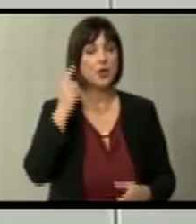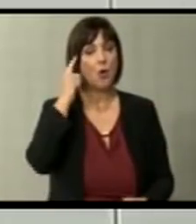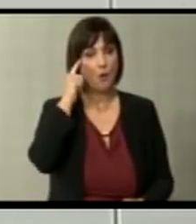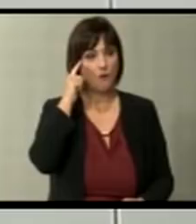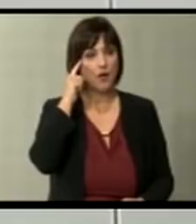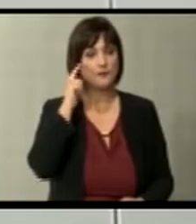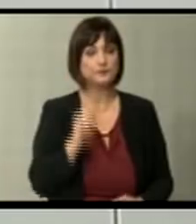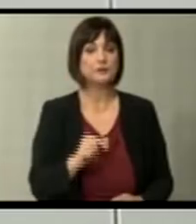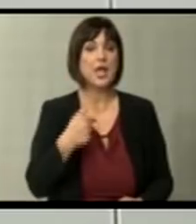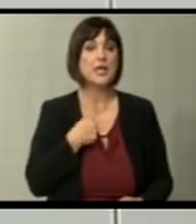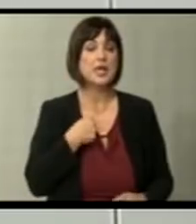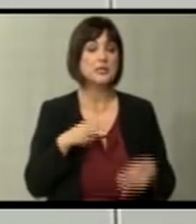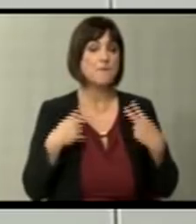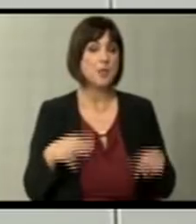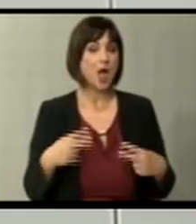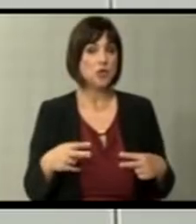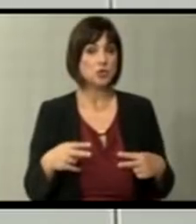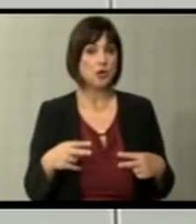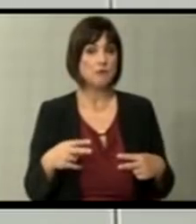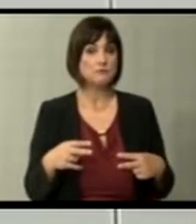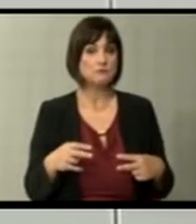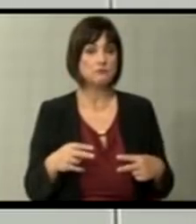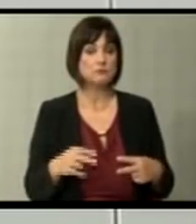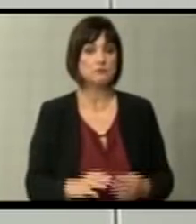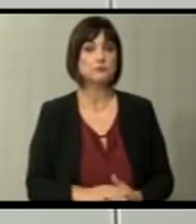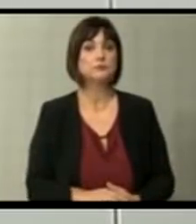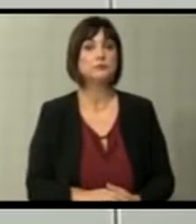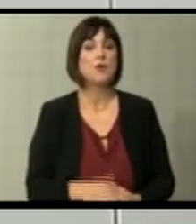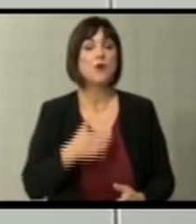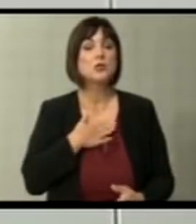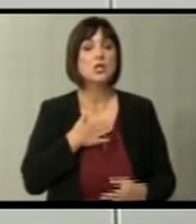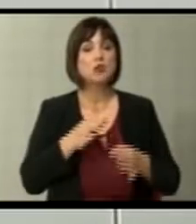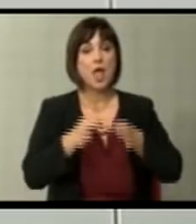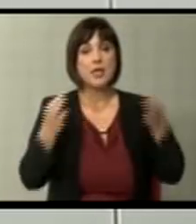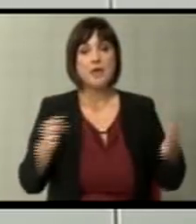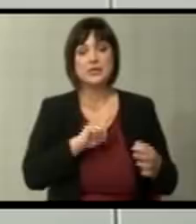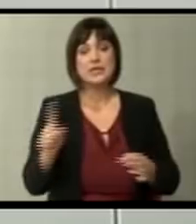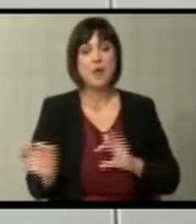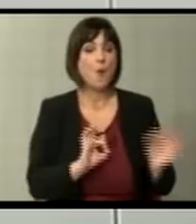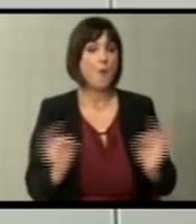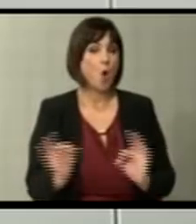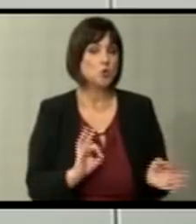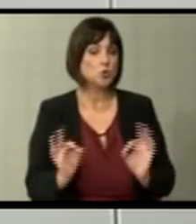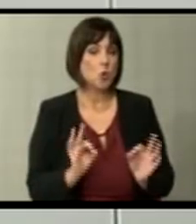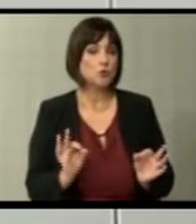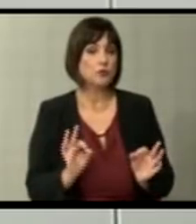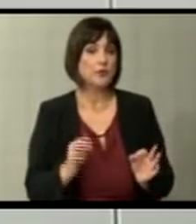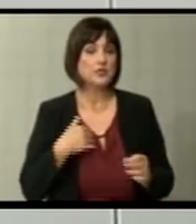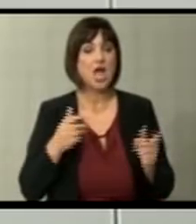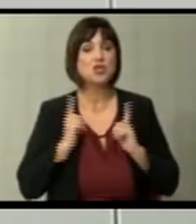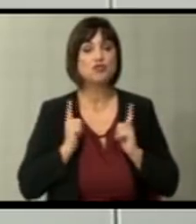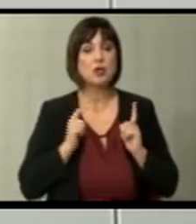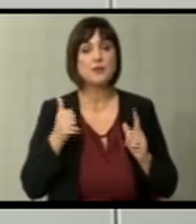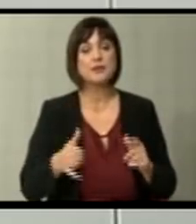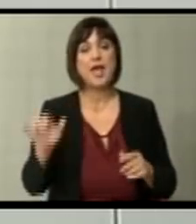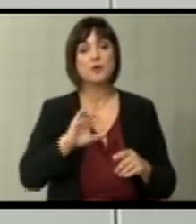предвид јас се плашам дека во нашата јавност ние не сме подготвени за да ја чекаме